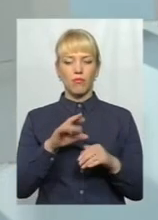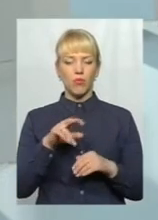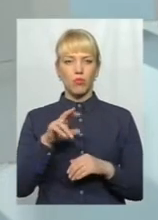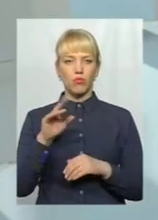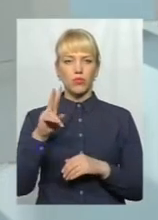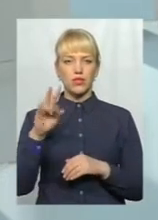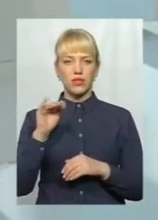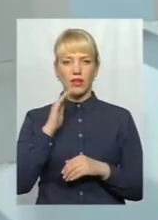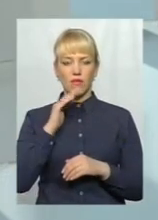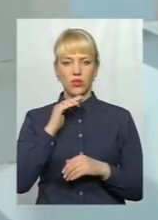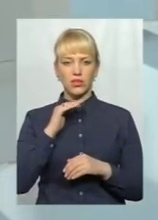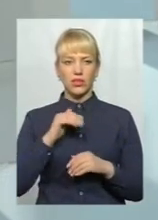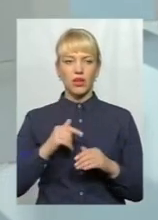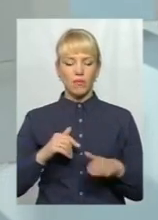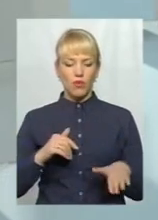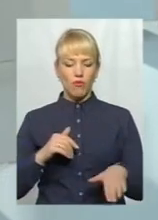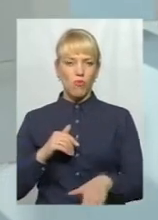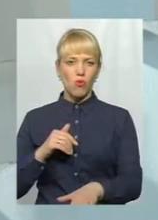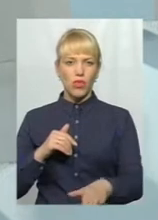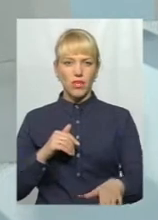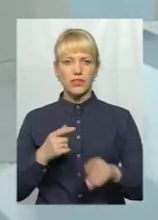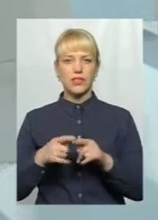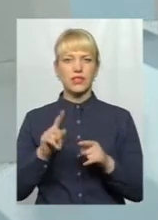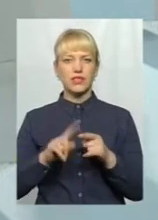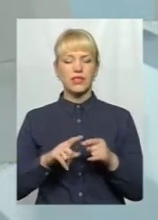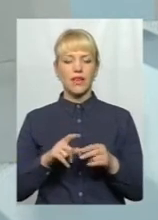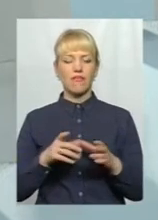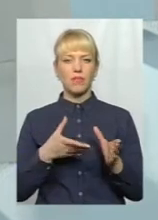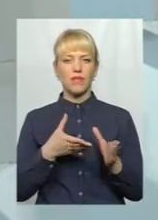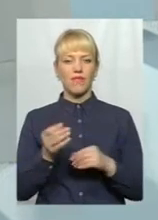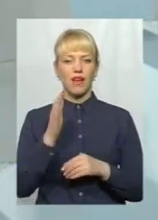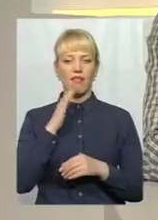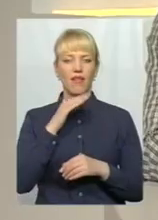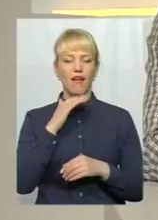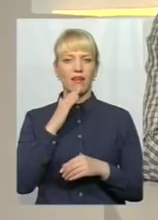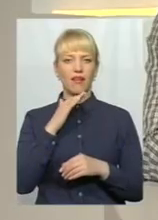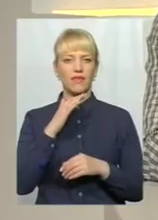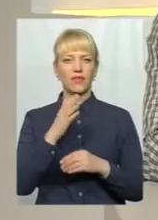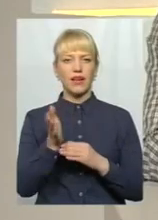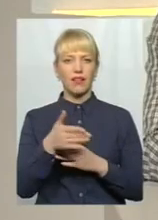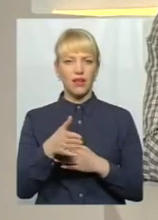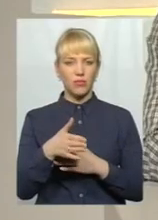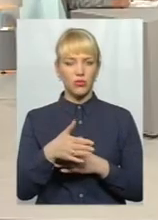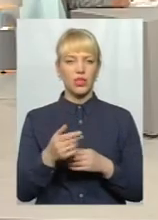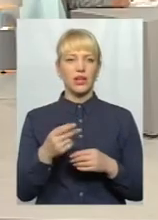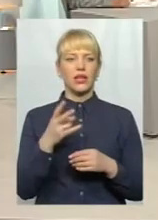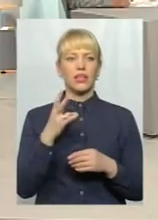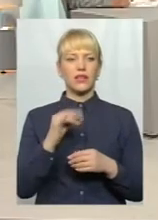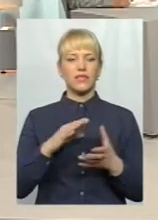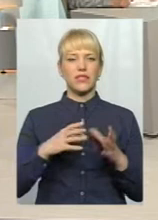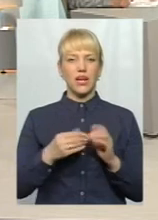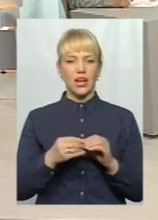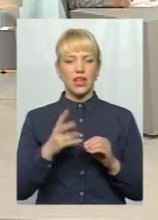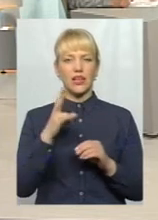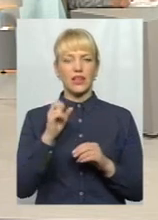Дністровську ГЕС, що значно впливає і на рибні ресурси в нашій області, і взагалі на